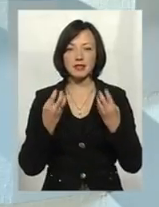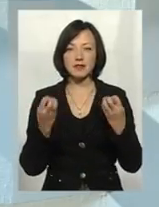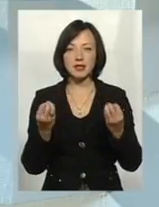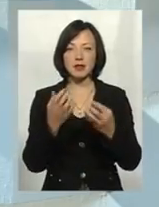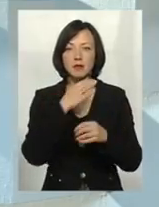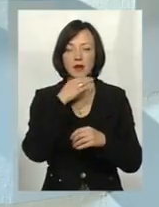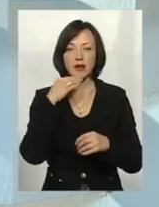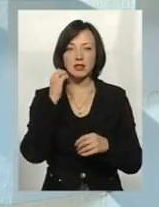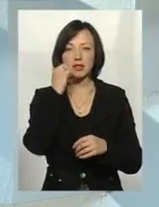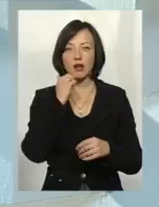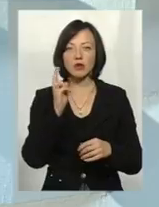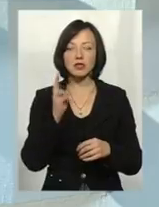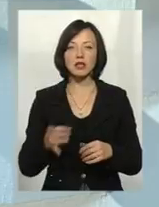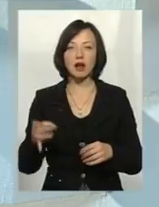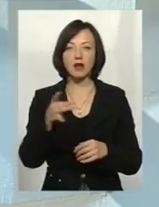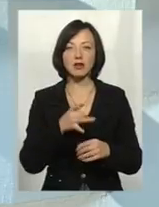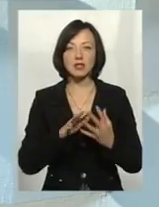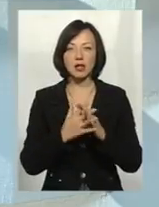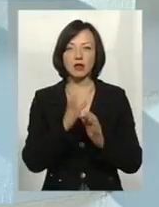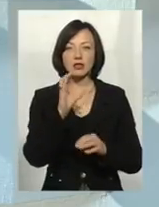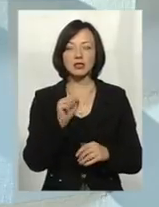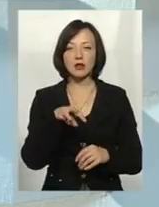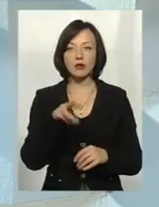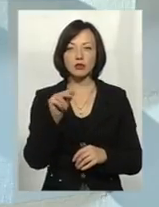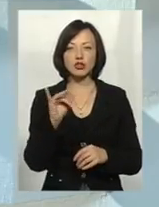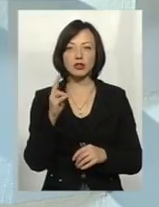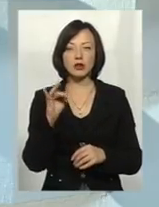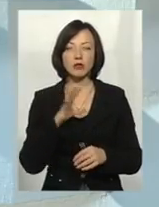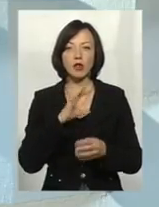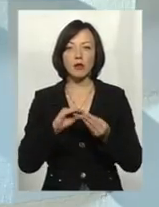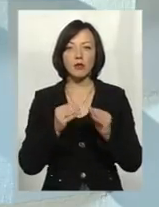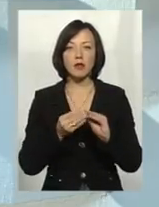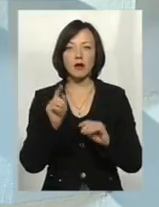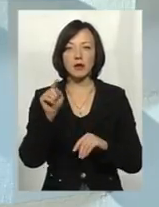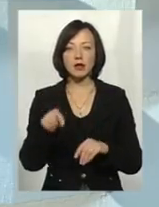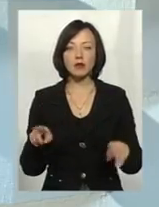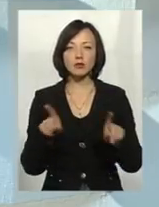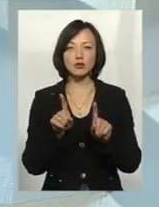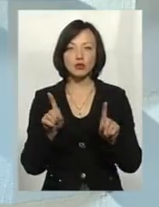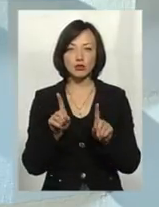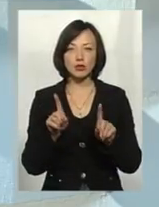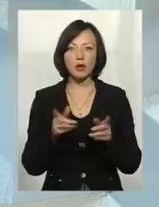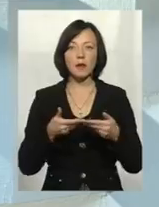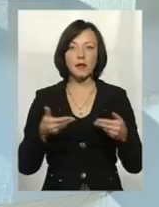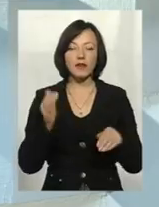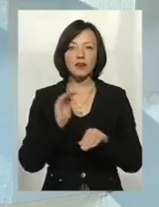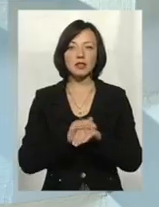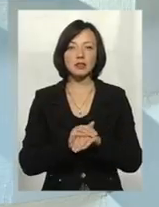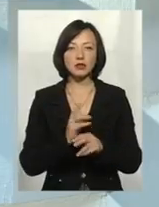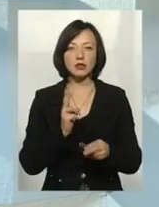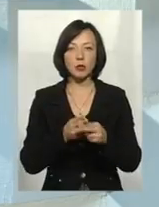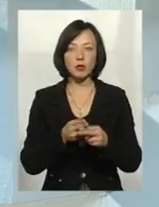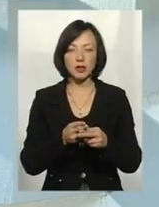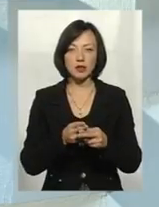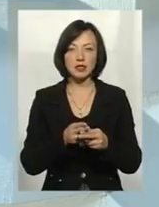цвітіння, це Староконстантиновський район, село Самчики, там теж була проблема така, що ми фактично запобігли